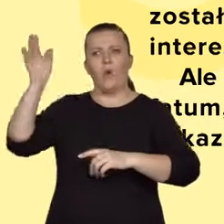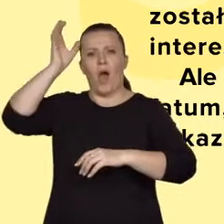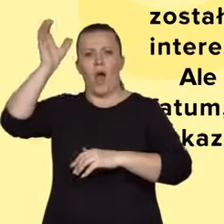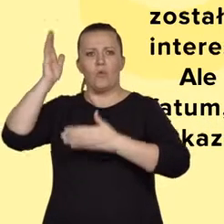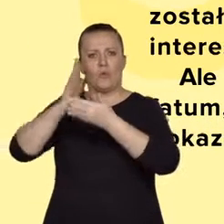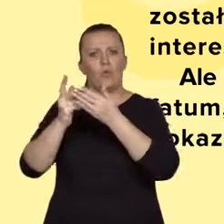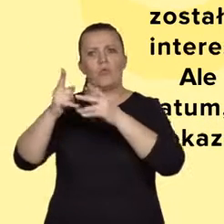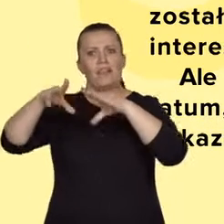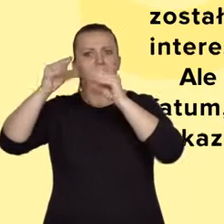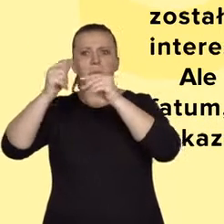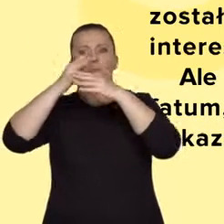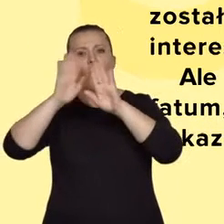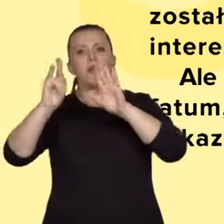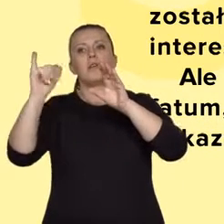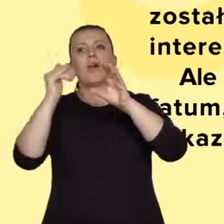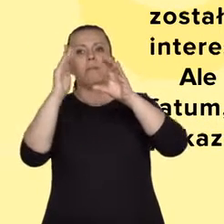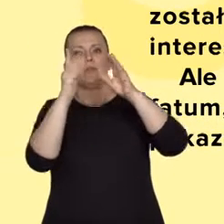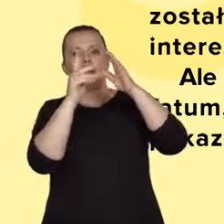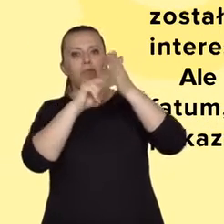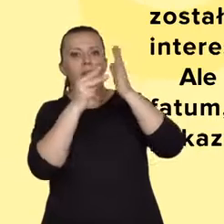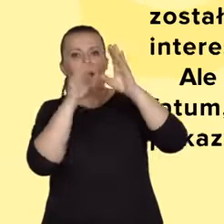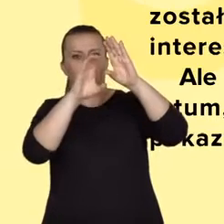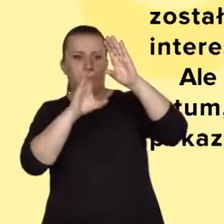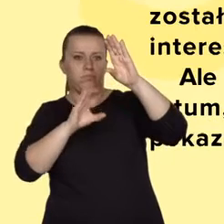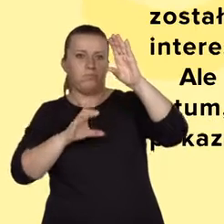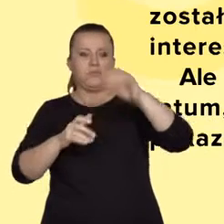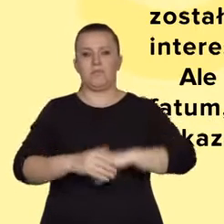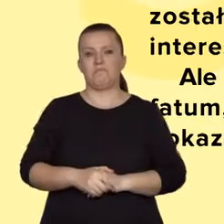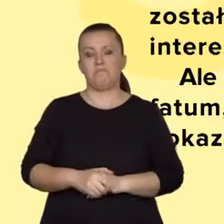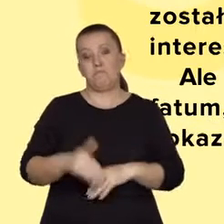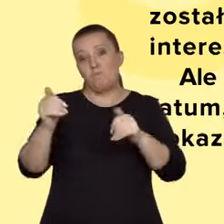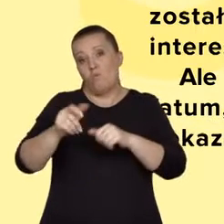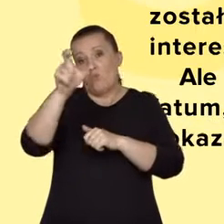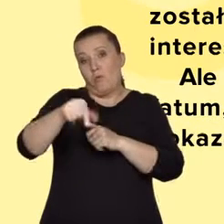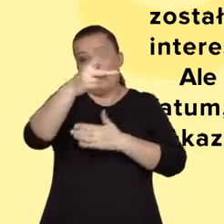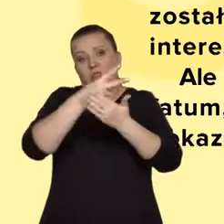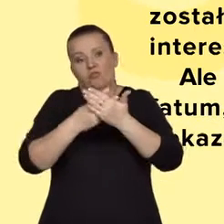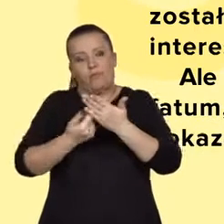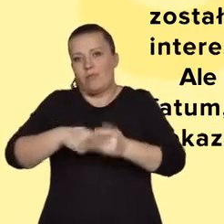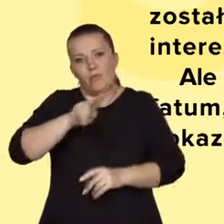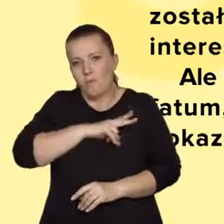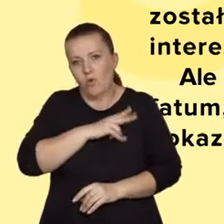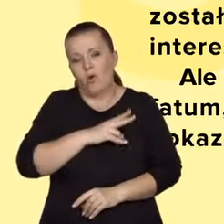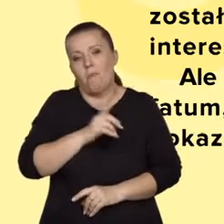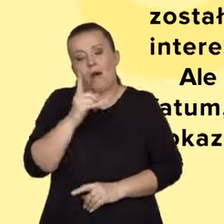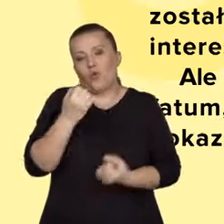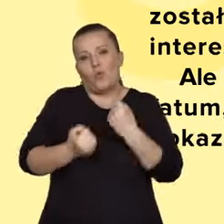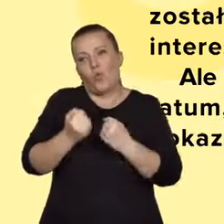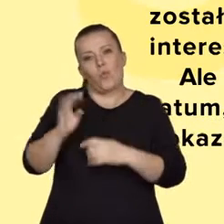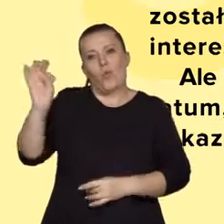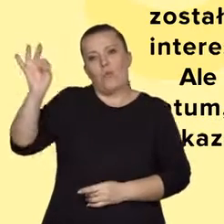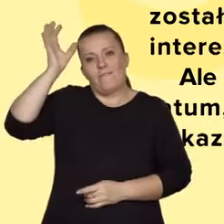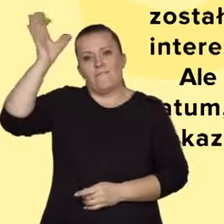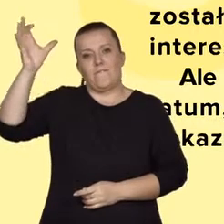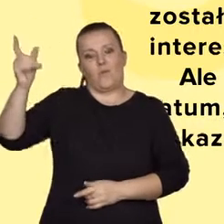porządkiem nie zgadzać, mając inne zdanie na ten temat, ale musimy zaakceptować propozycję autora, jeśli konsekwentnie ją realizuje. Wtedy